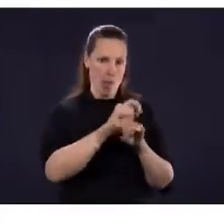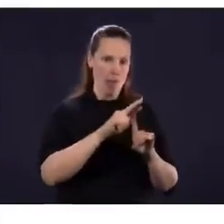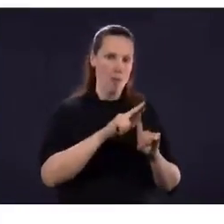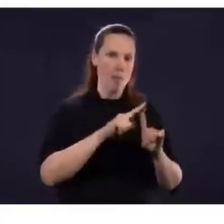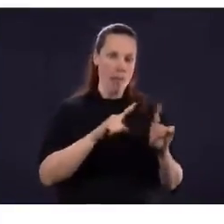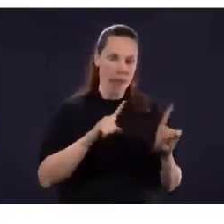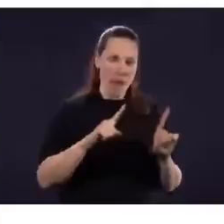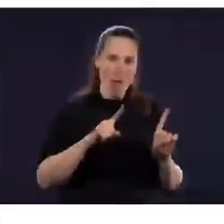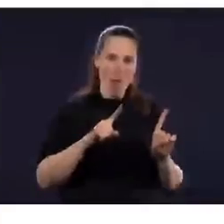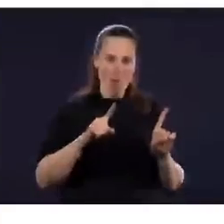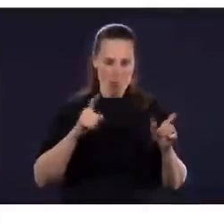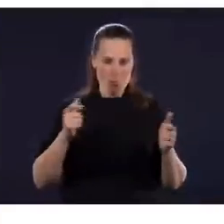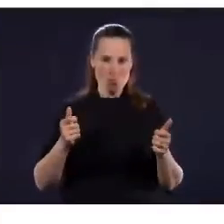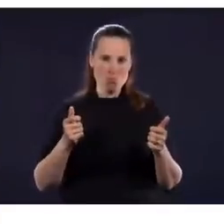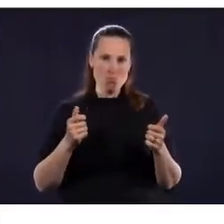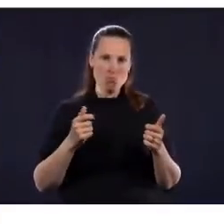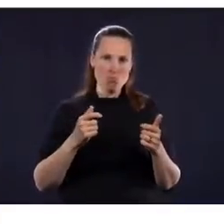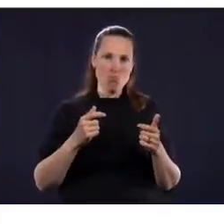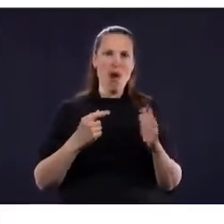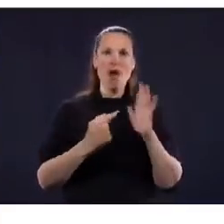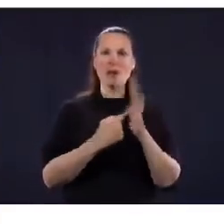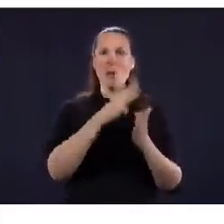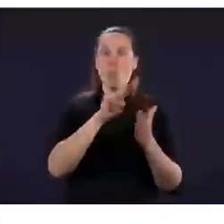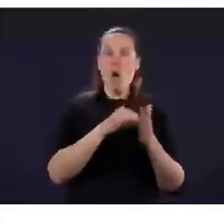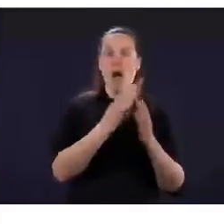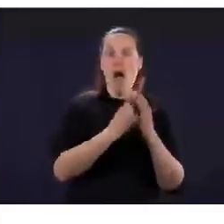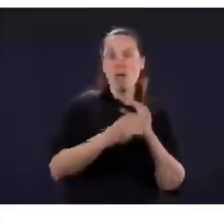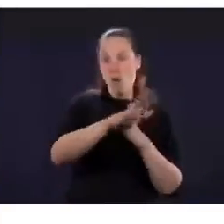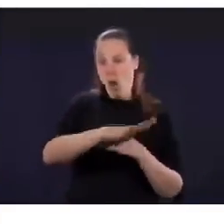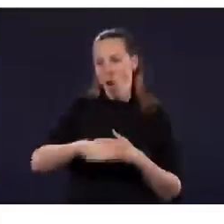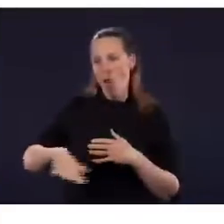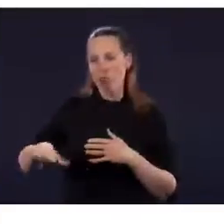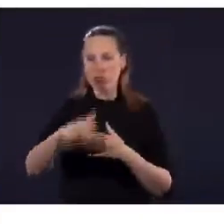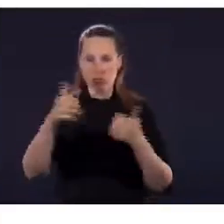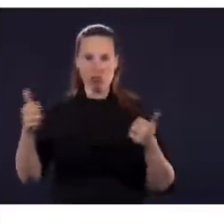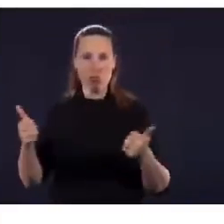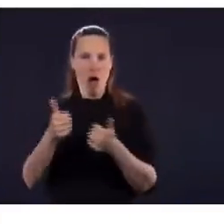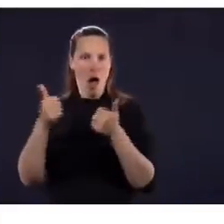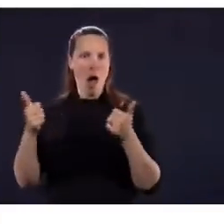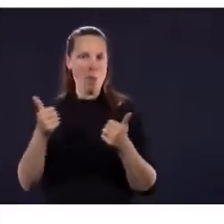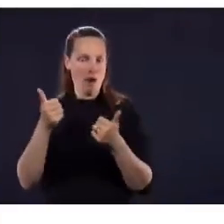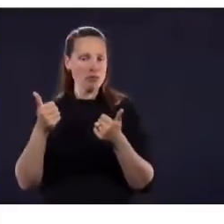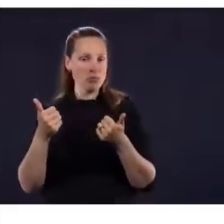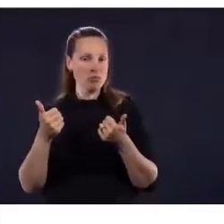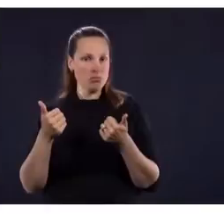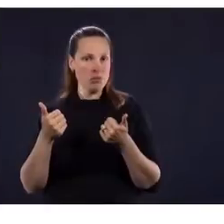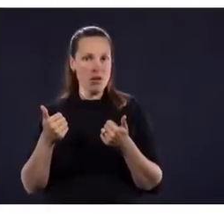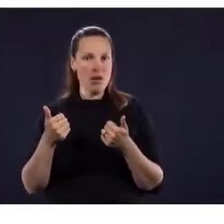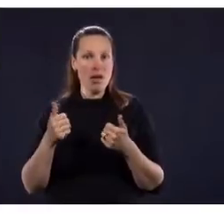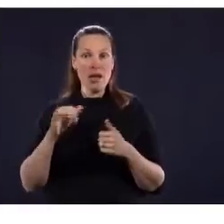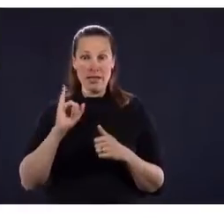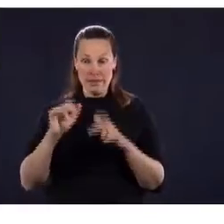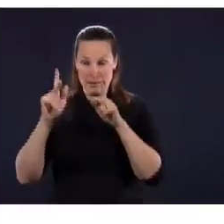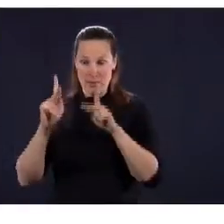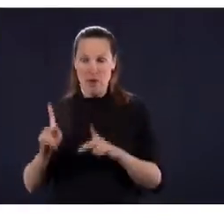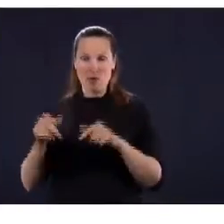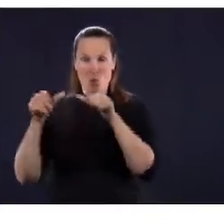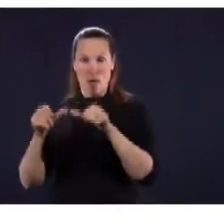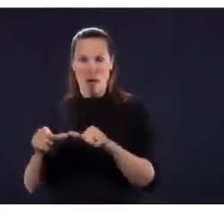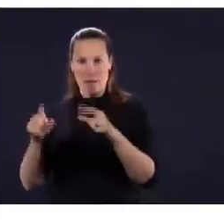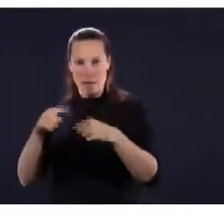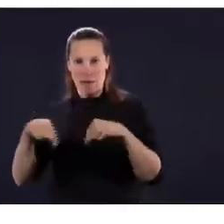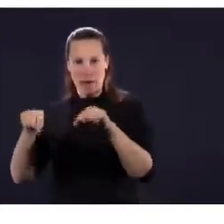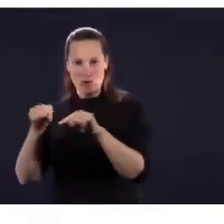déconfinement, il se fait en fonction à ce qu'on est capable de garder la situation sous contrôle dans les hôpitaux. Puis,